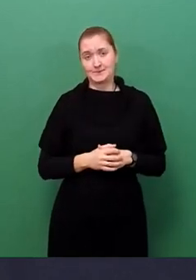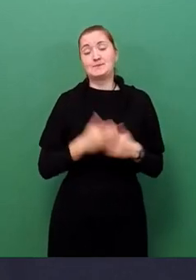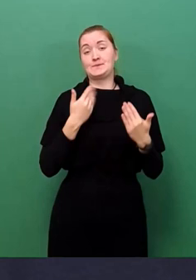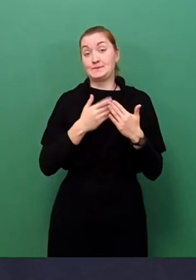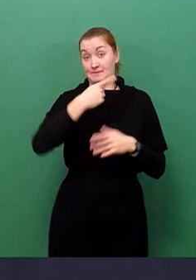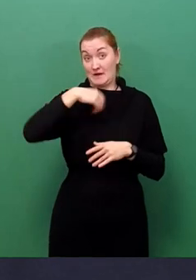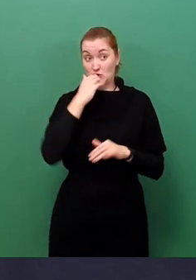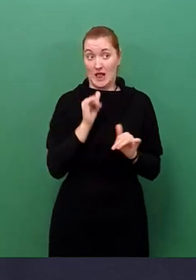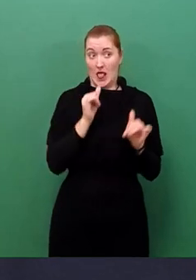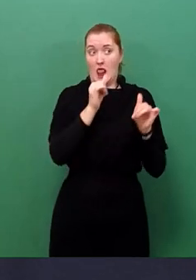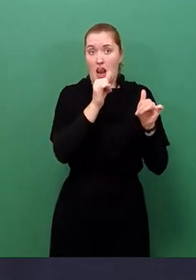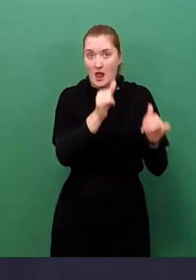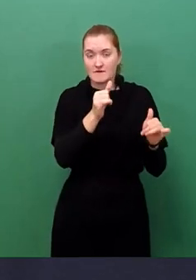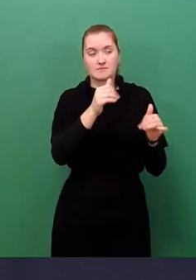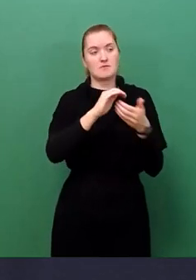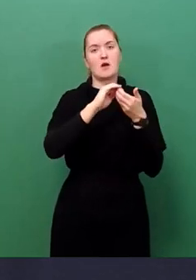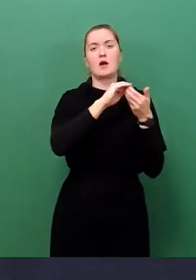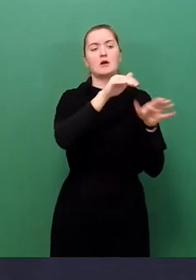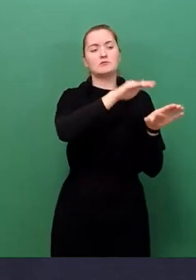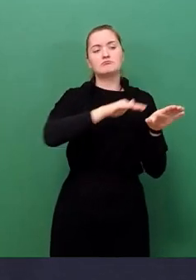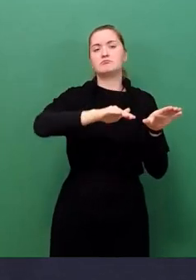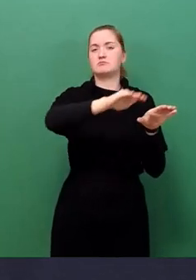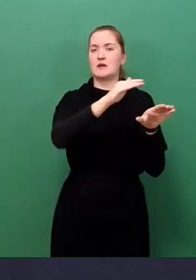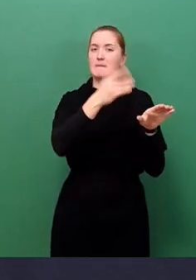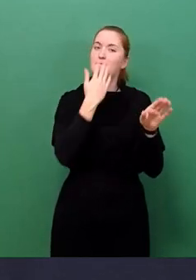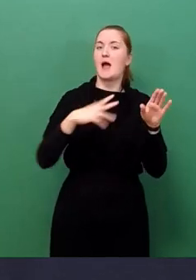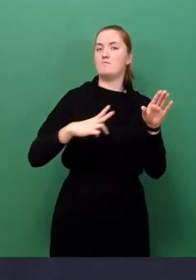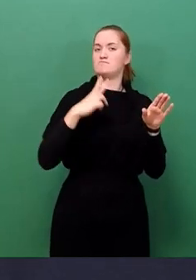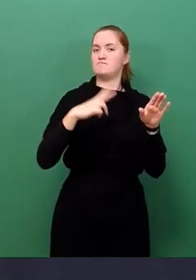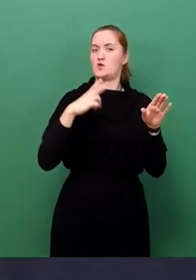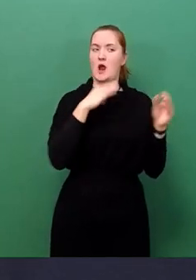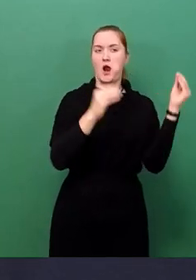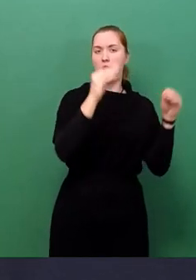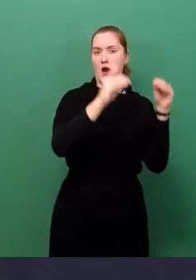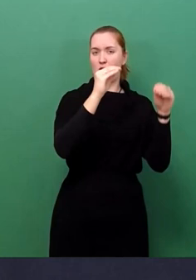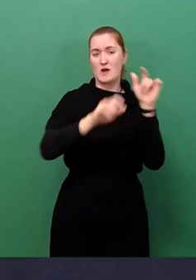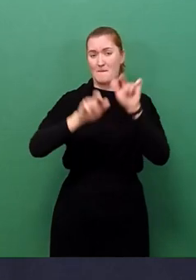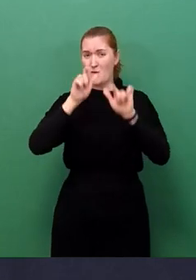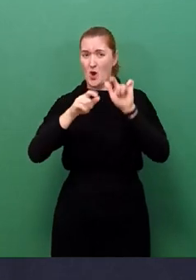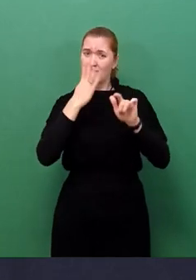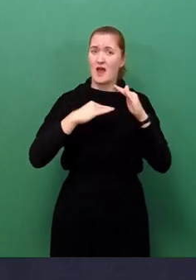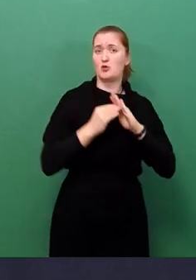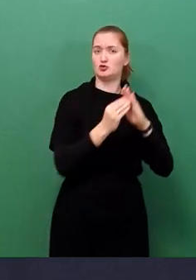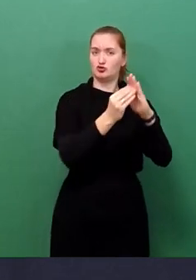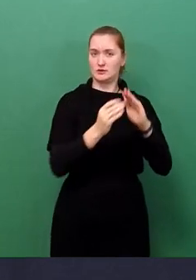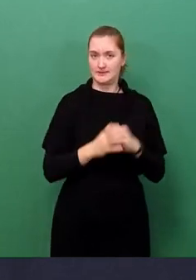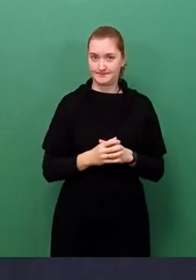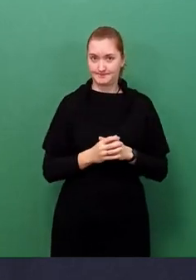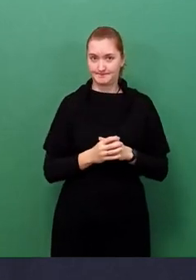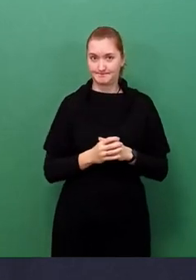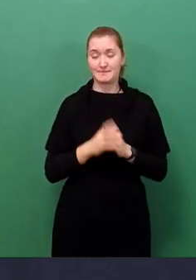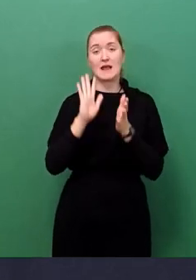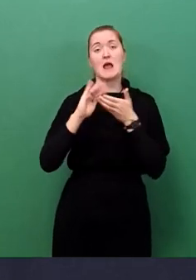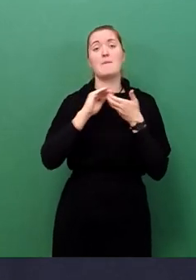schnellstmöglich die Kommunen in die Lage zu versetzen, auf moderne Art und Weise die Bürgerinnen und Bürger zu unterstützen. In der Gemeinde Zwistal